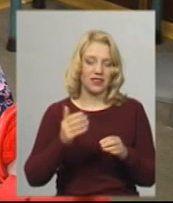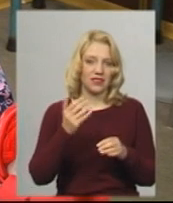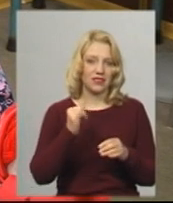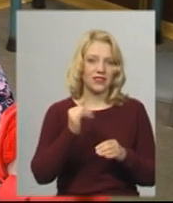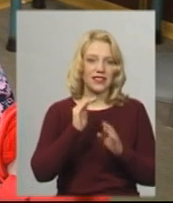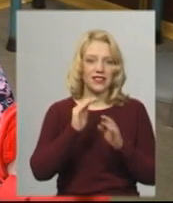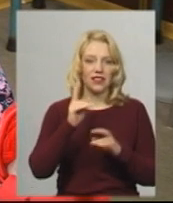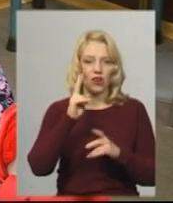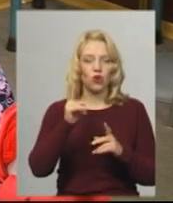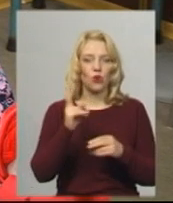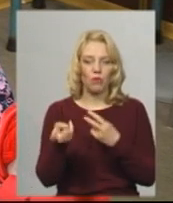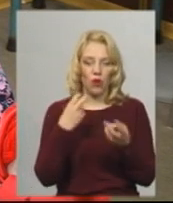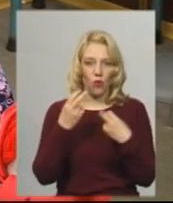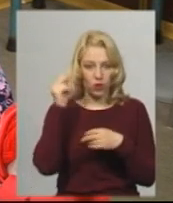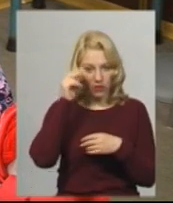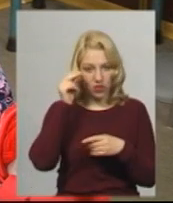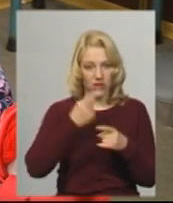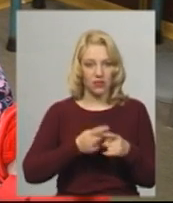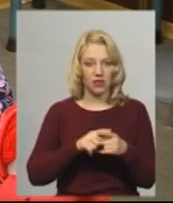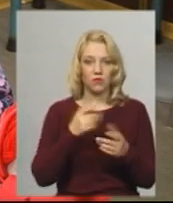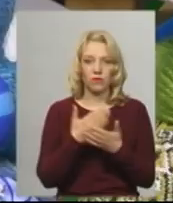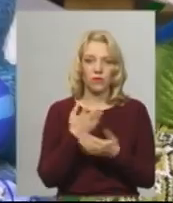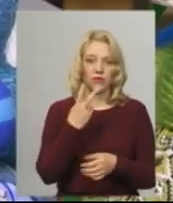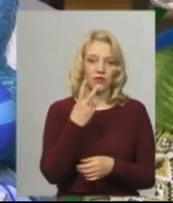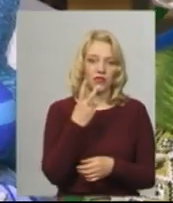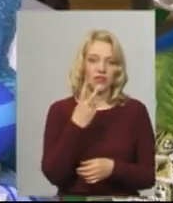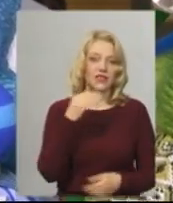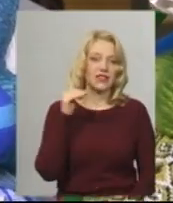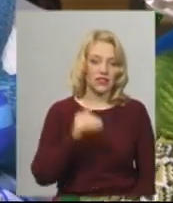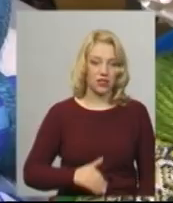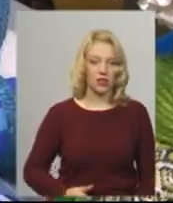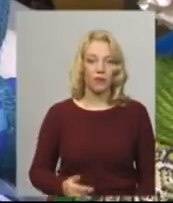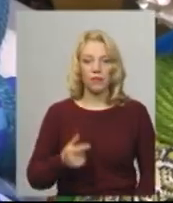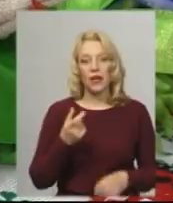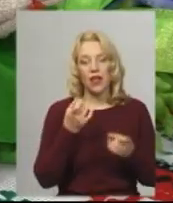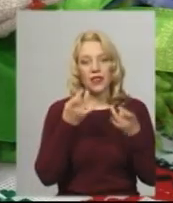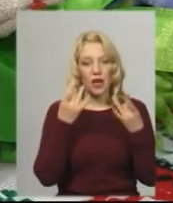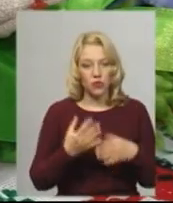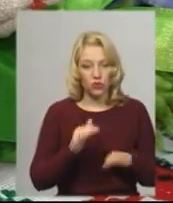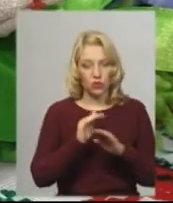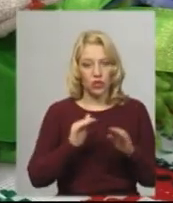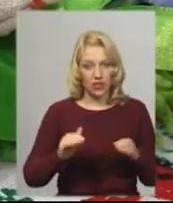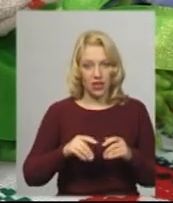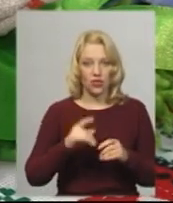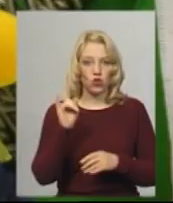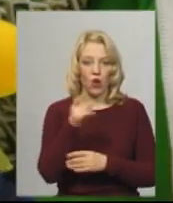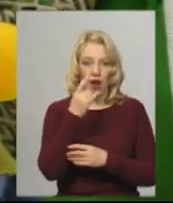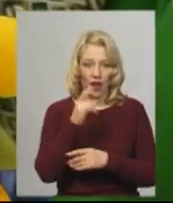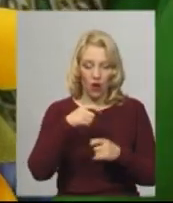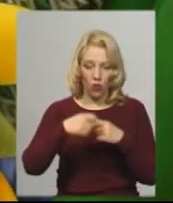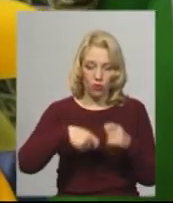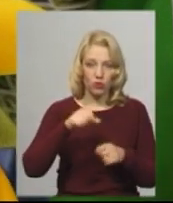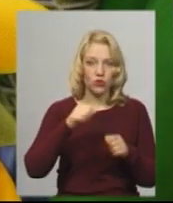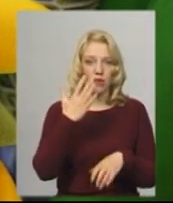приходять до мене на майстерки, то це, напевно, вже буде близько двох тисяч. Найпростішу дитячу ляльку-мотанку можна зробити за п'ять хвилин. Найдовше